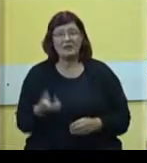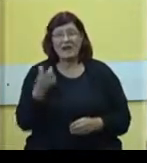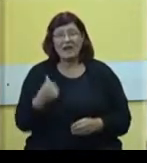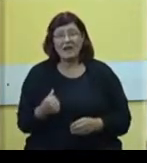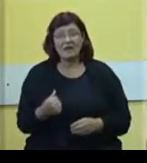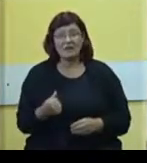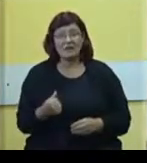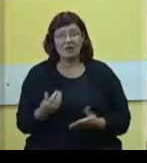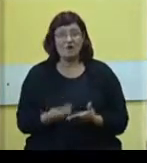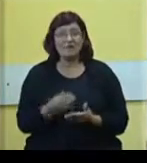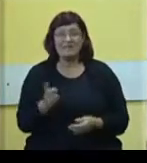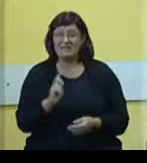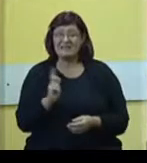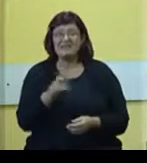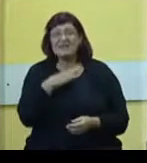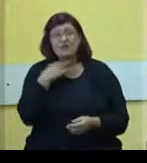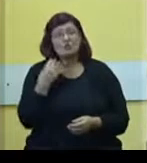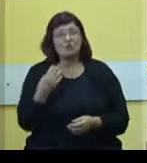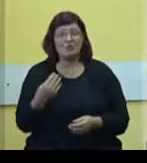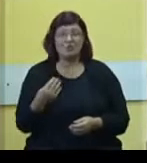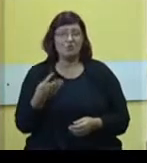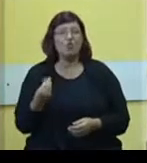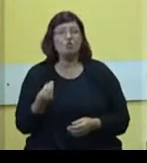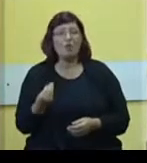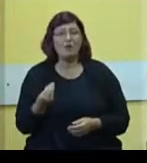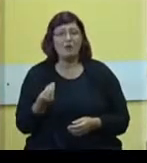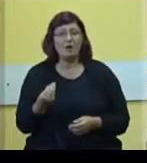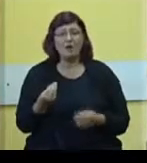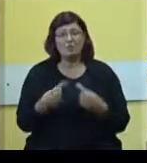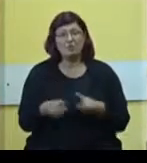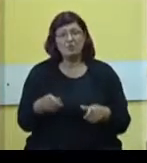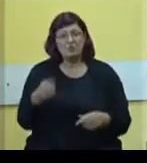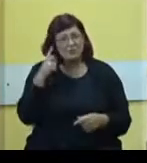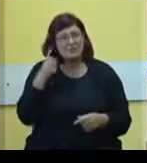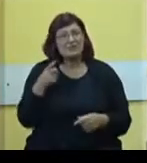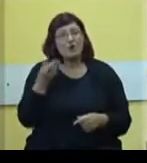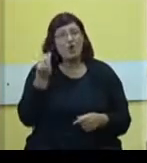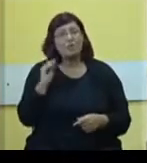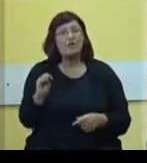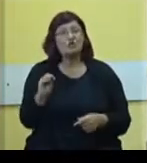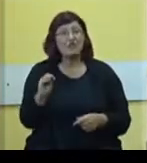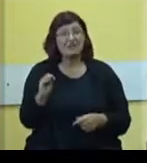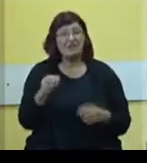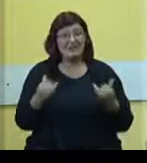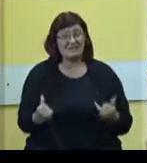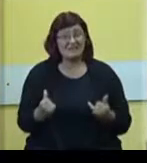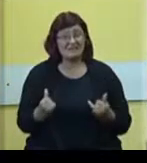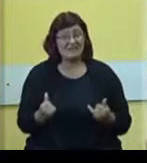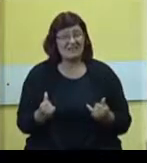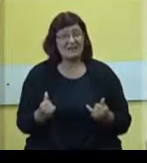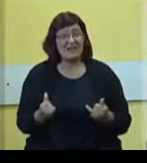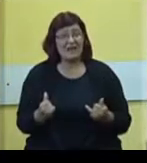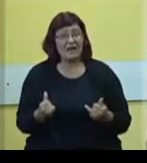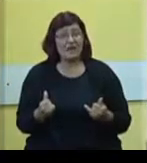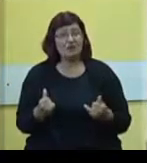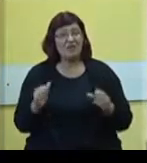opet nije dovoljno dobro, pogotovo uzevši u obzir obećanja aktualne vladoviće većine u predizbornim